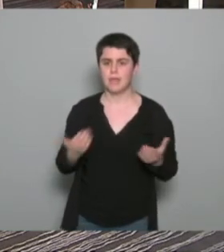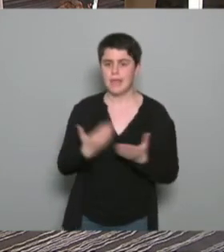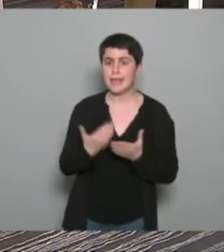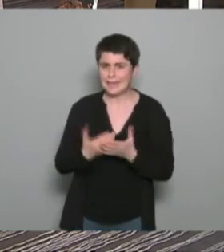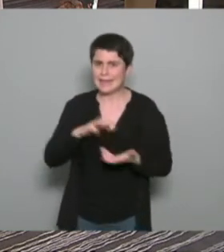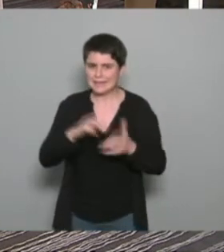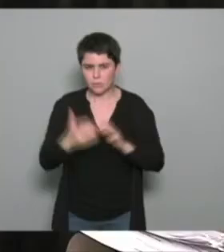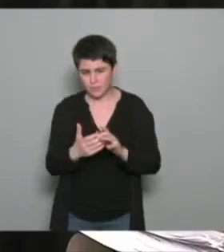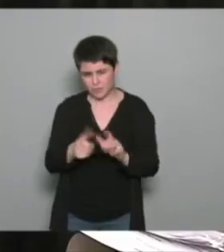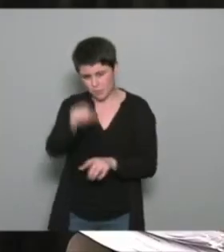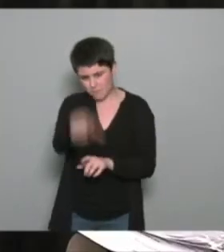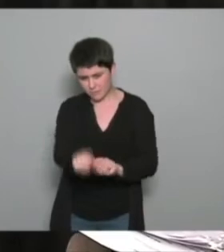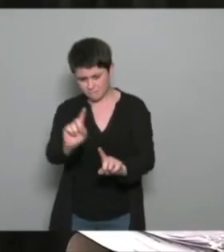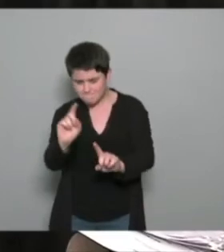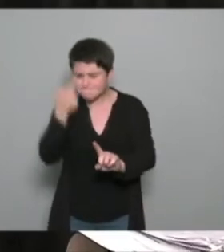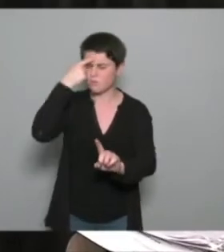'est très compliqué en définitive